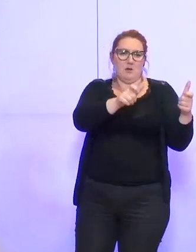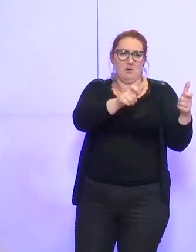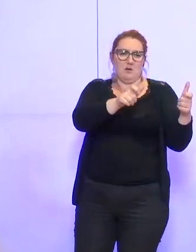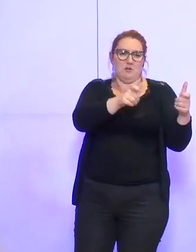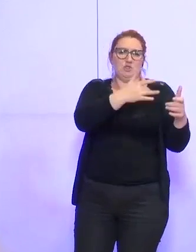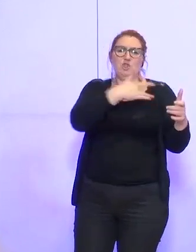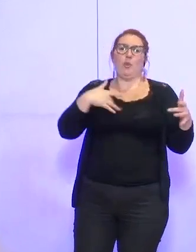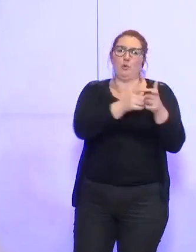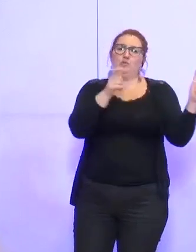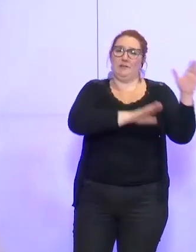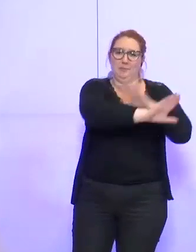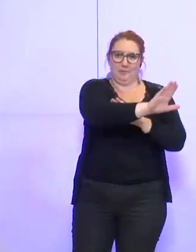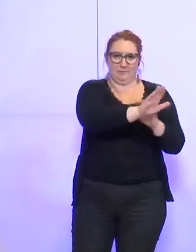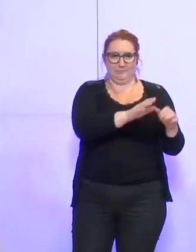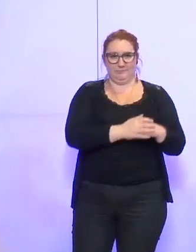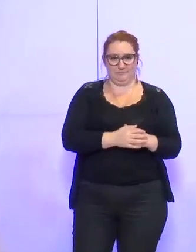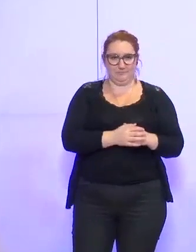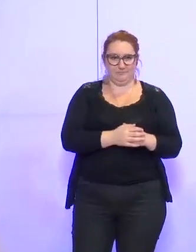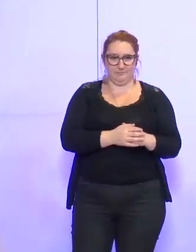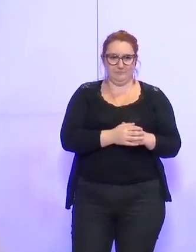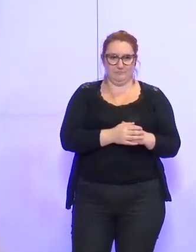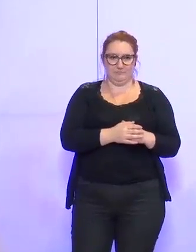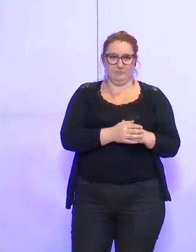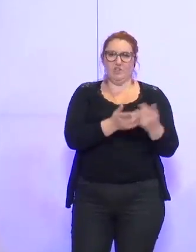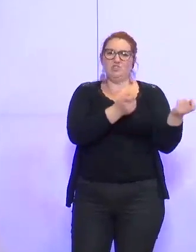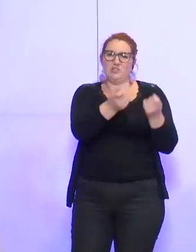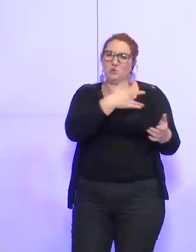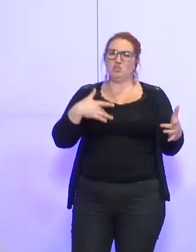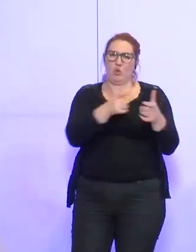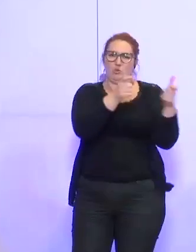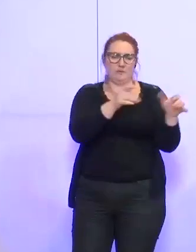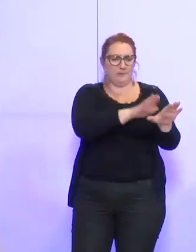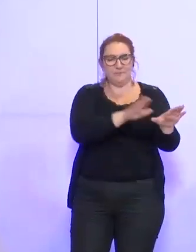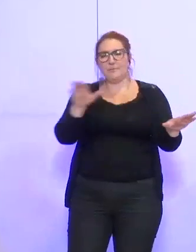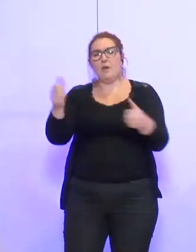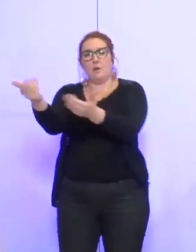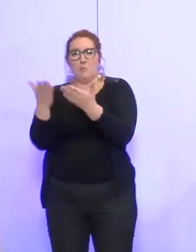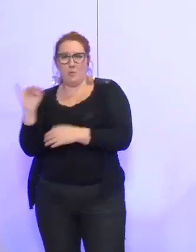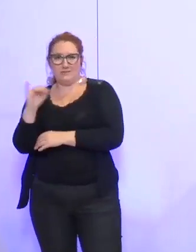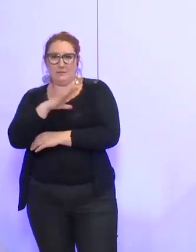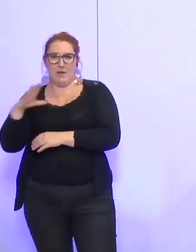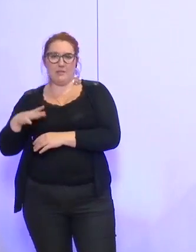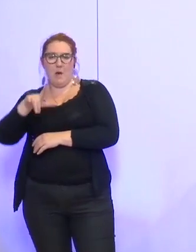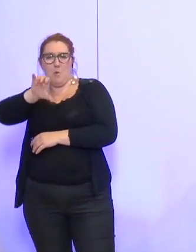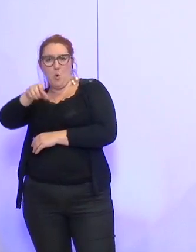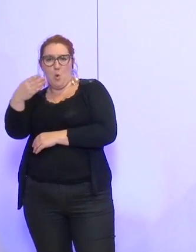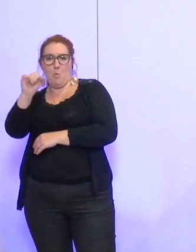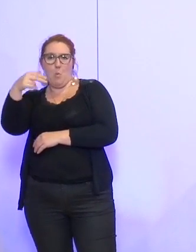Et nous avons comme proposition pour l'UPMF, Mme Laetitia Lemoyne.